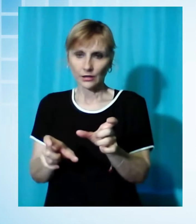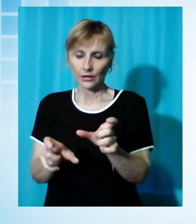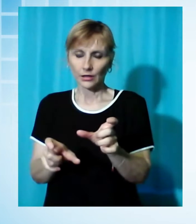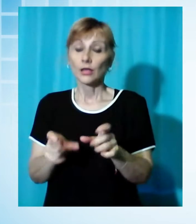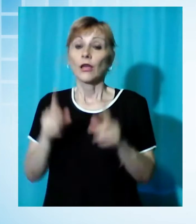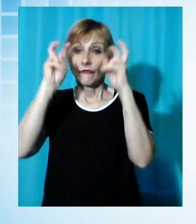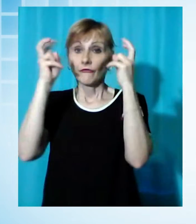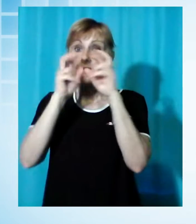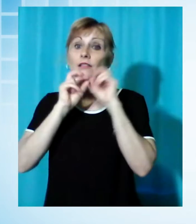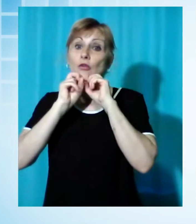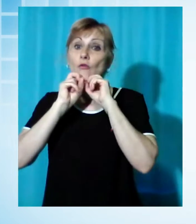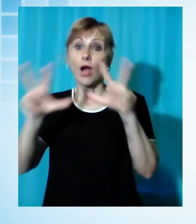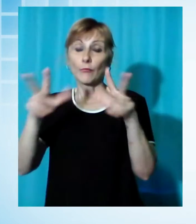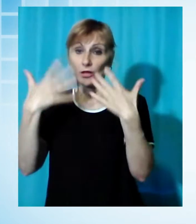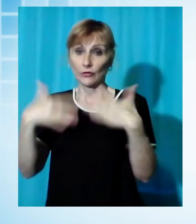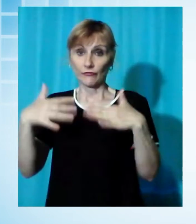in programma il 18 maggio.